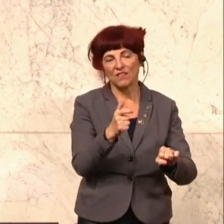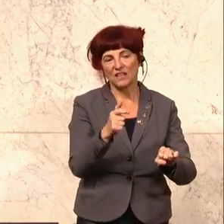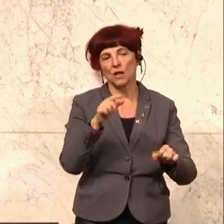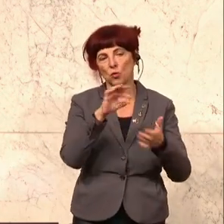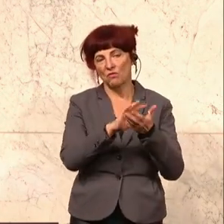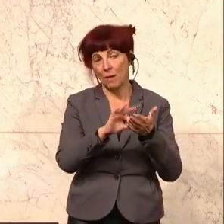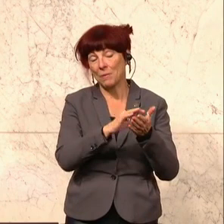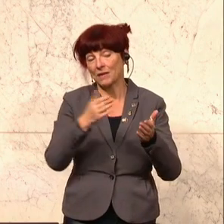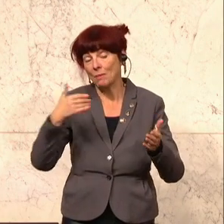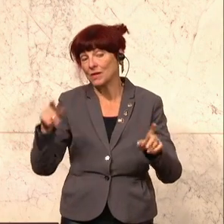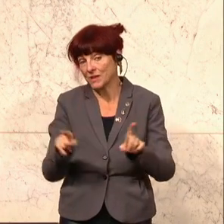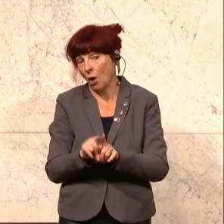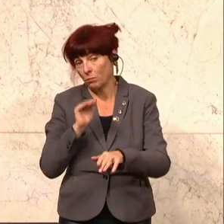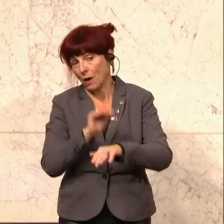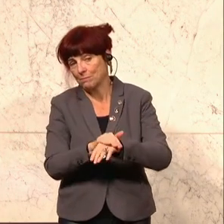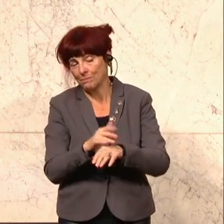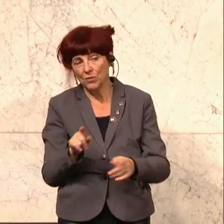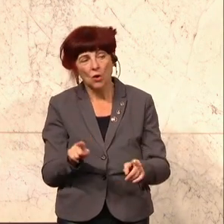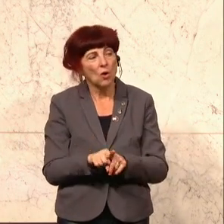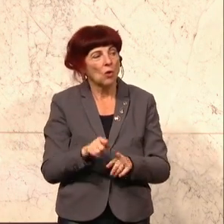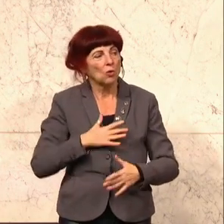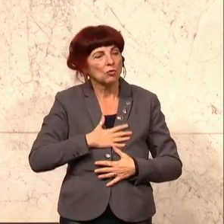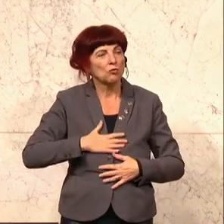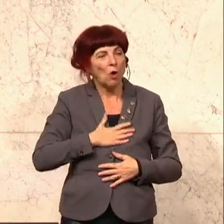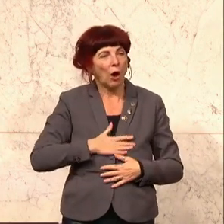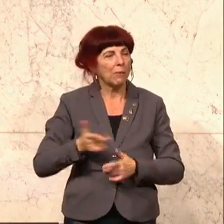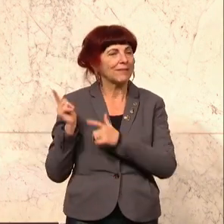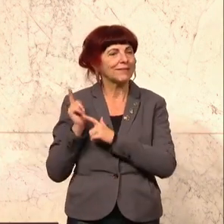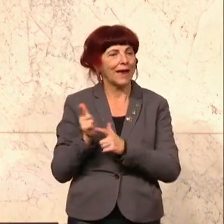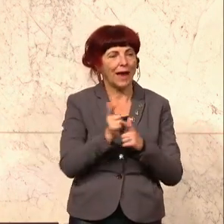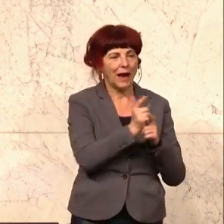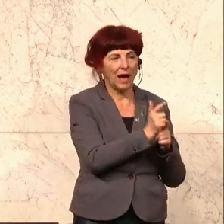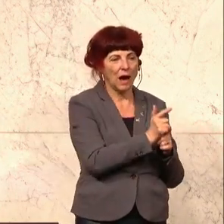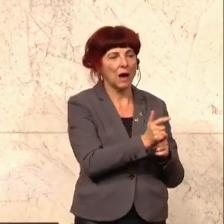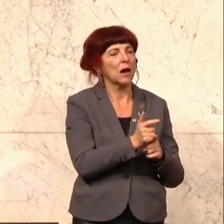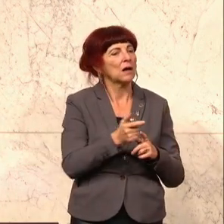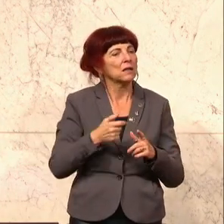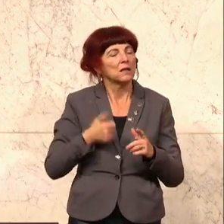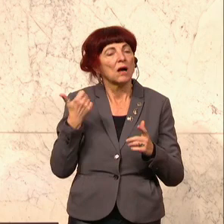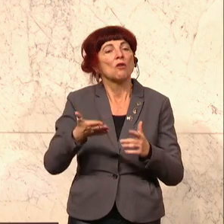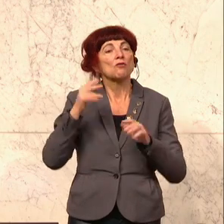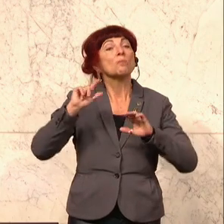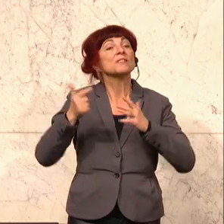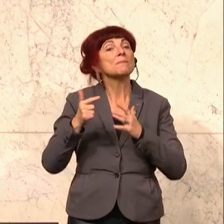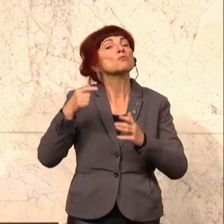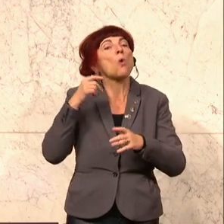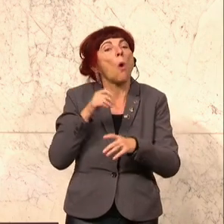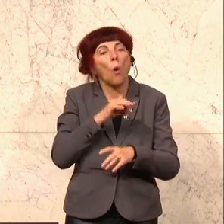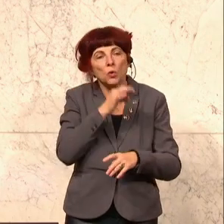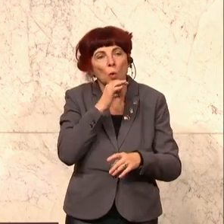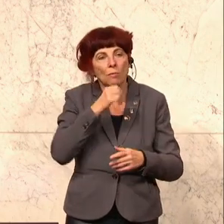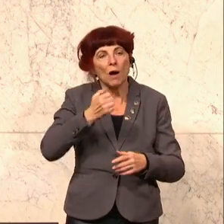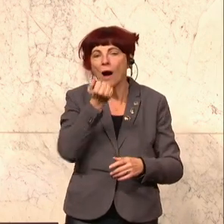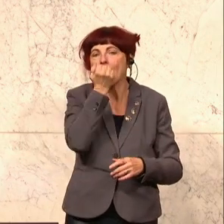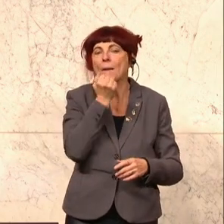herauszukristallisieren in der Aufarbeitung des entsetzlichen Terrormassakers der Hamas vom 7. Oktober. Es fehlt